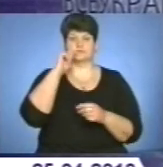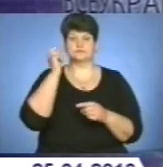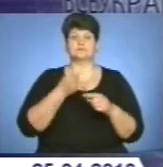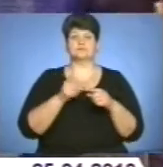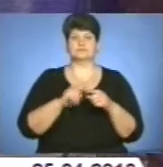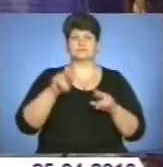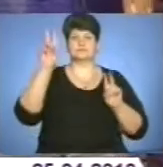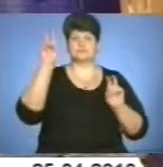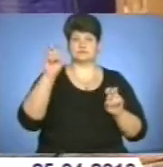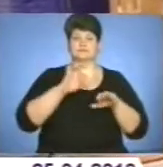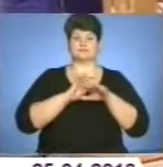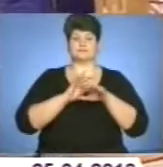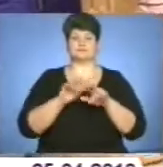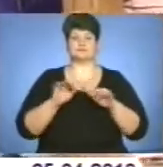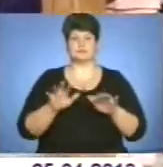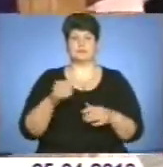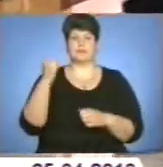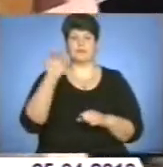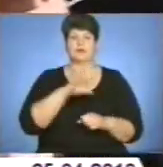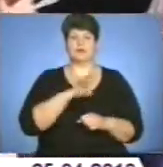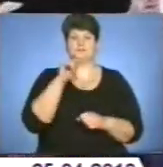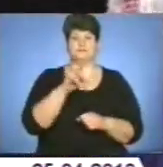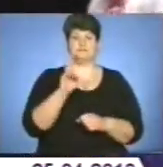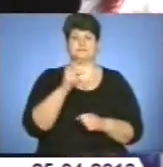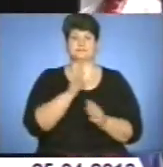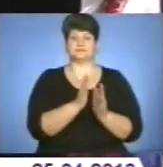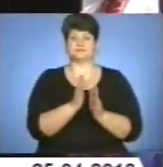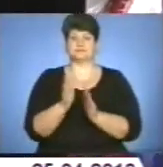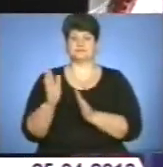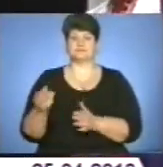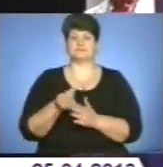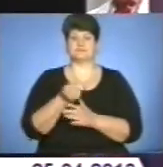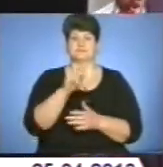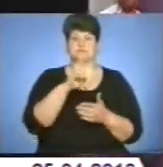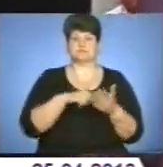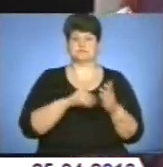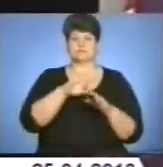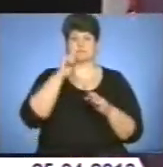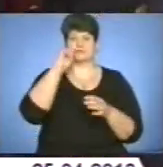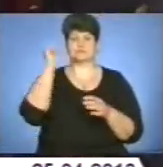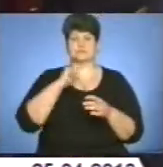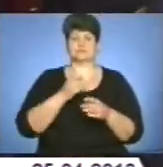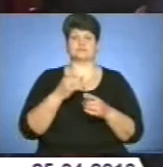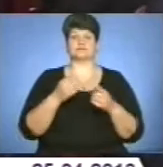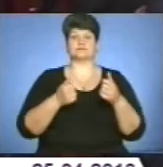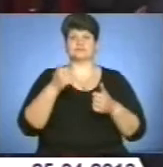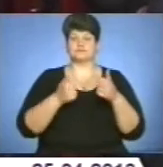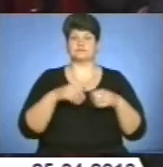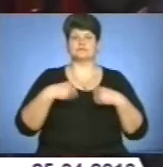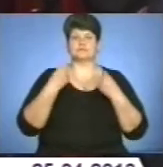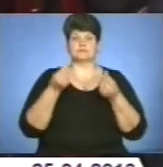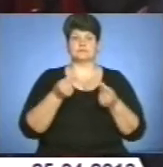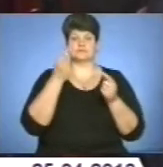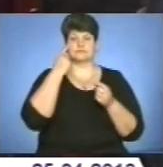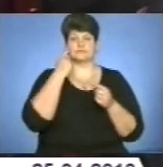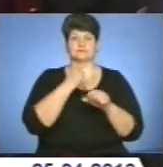провели захід. Переможцями стали ті, хто найсправніше сплачує податки. Всеукраїнський рейтинг дає можливість не тільки оцінити